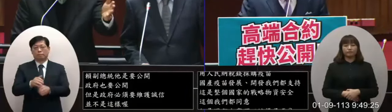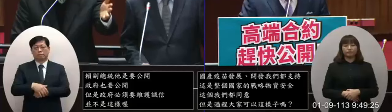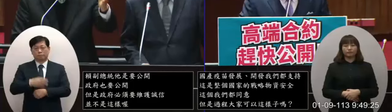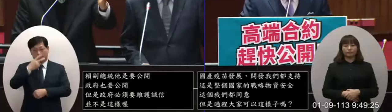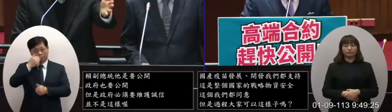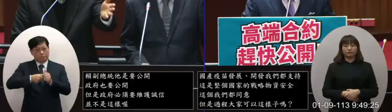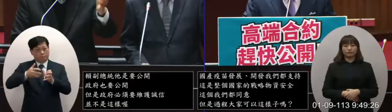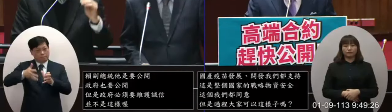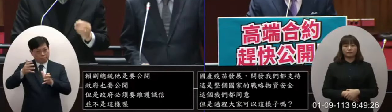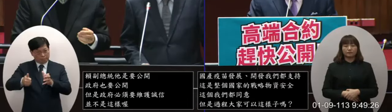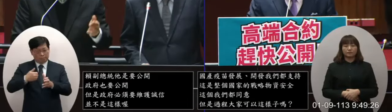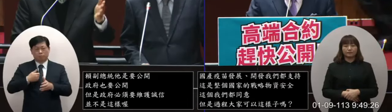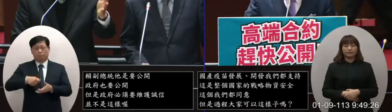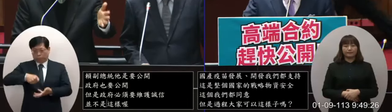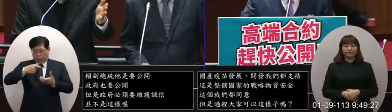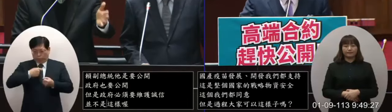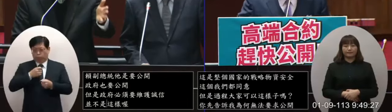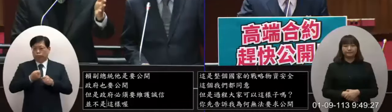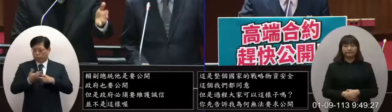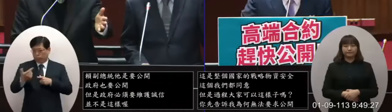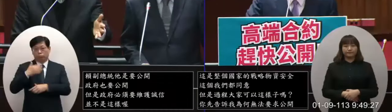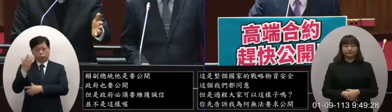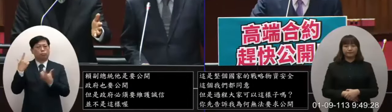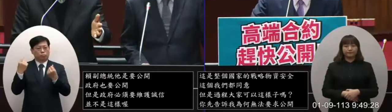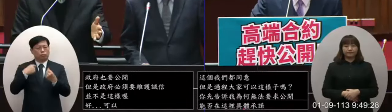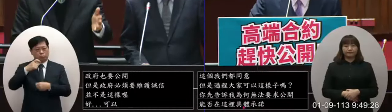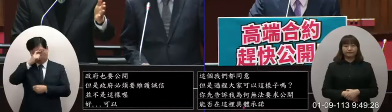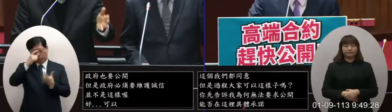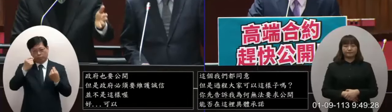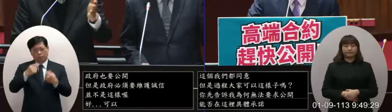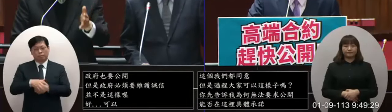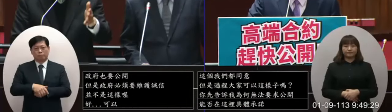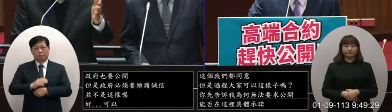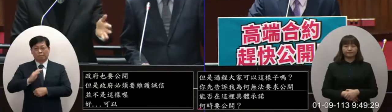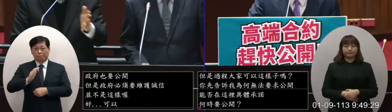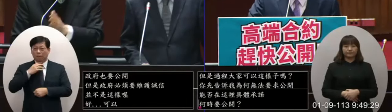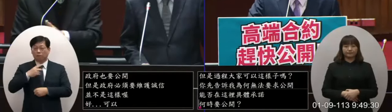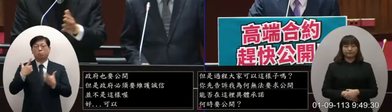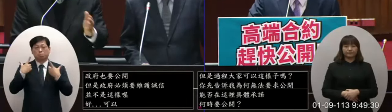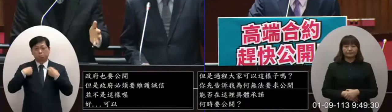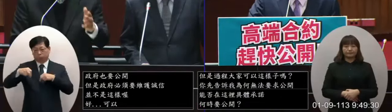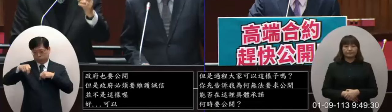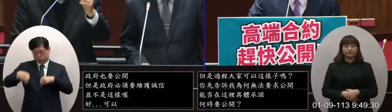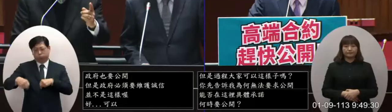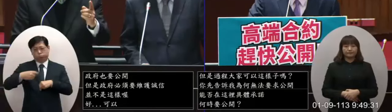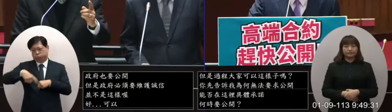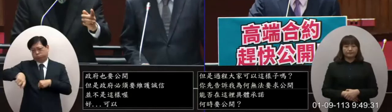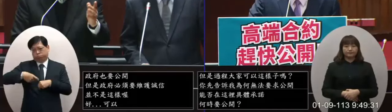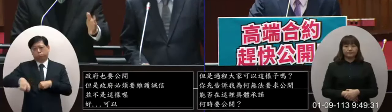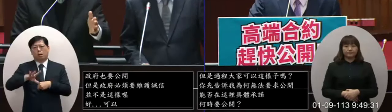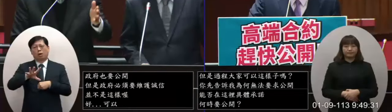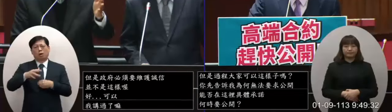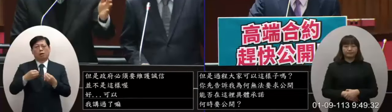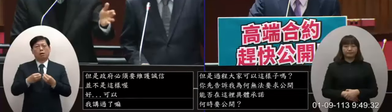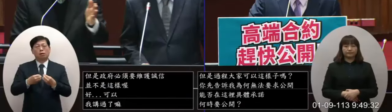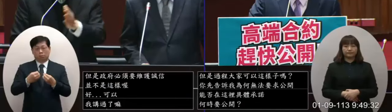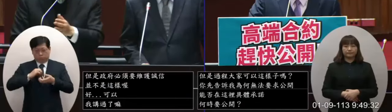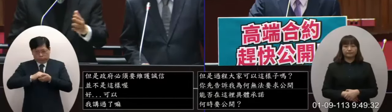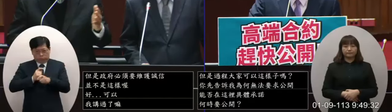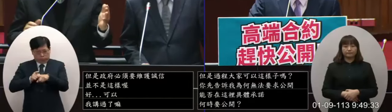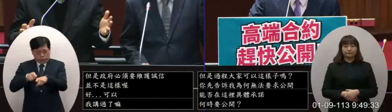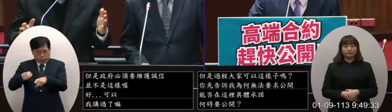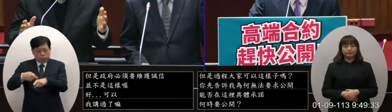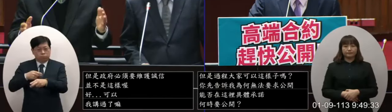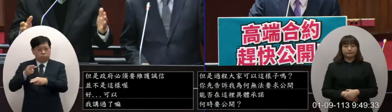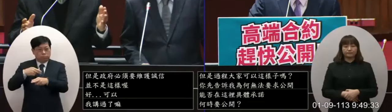賴副總統主張要公開我們政府也主張要公開但是因為政府是簽約雙方的一方需要維